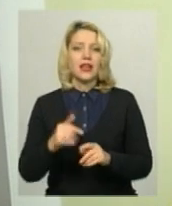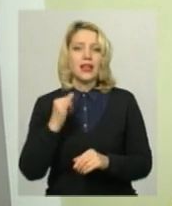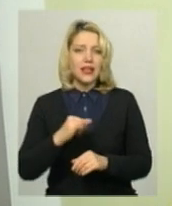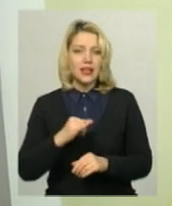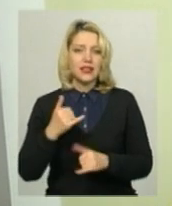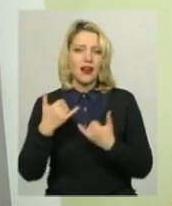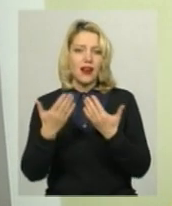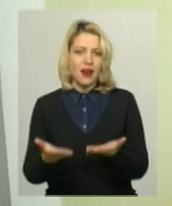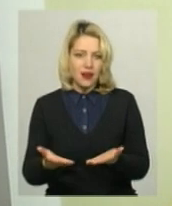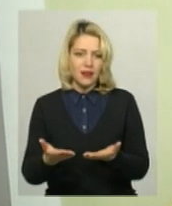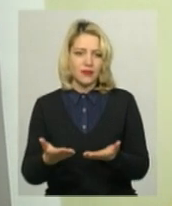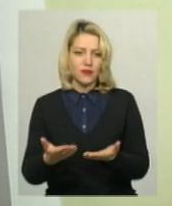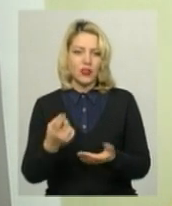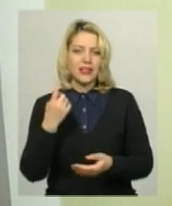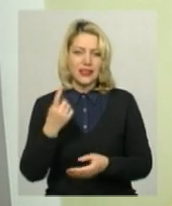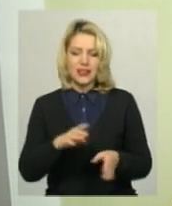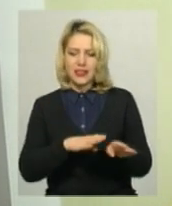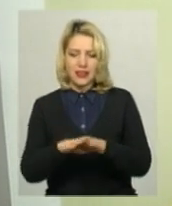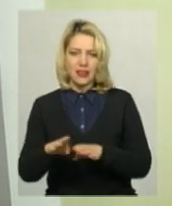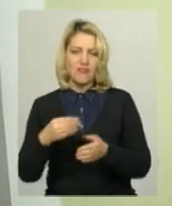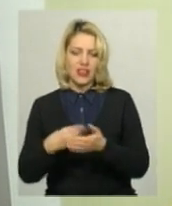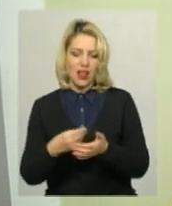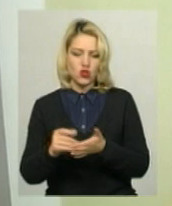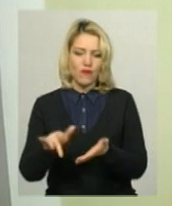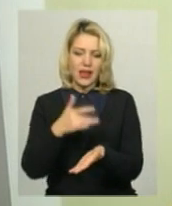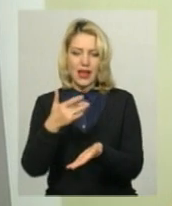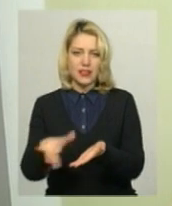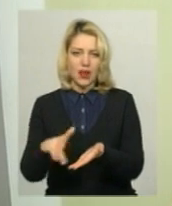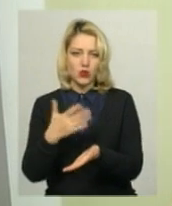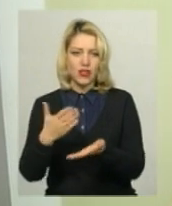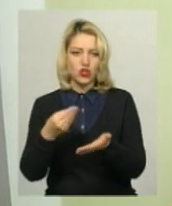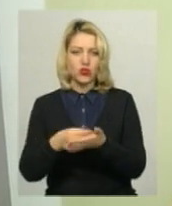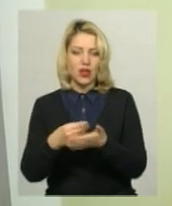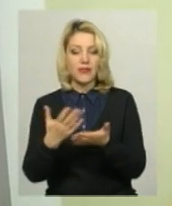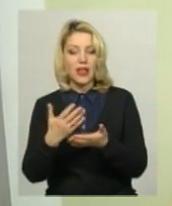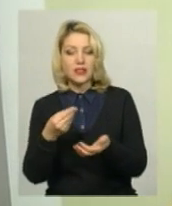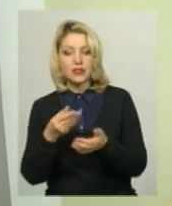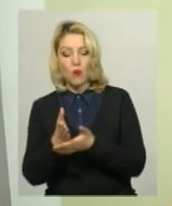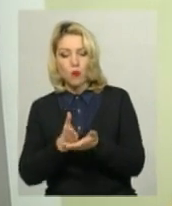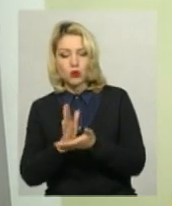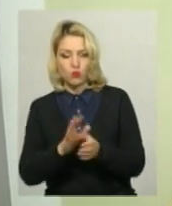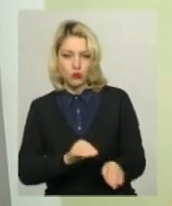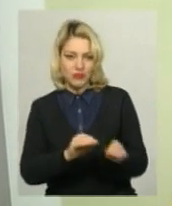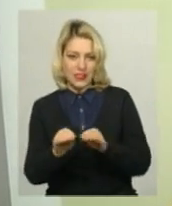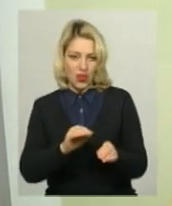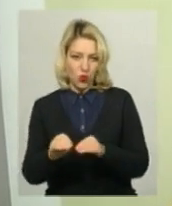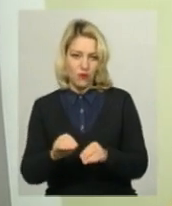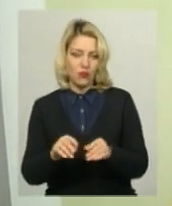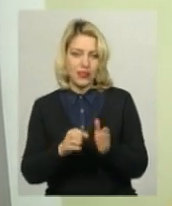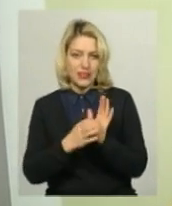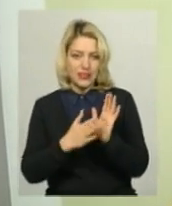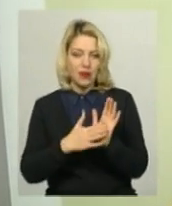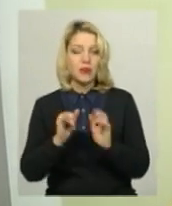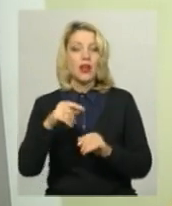для одних єдиних фінансових розрахунків, якщо тарифи на якісь послуги будуть встановлюватися. Тобто,